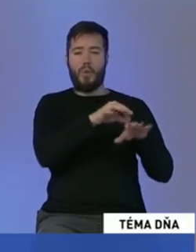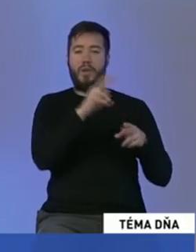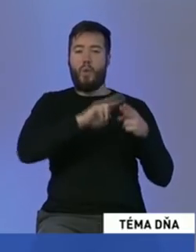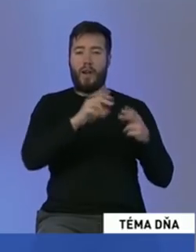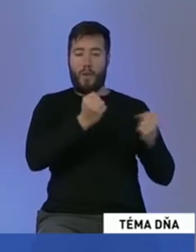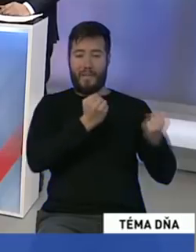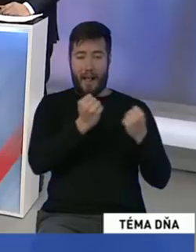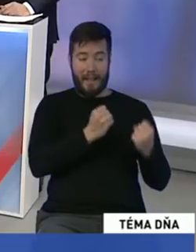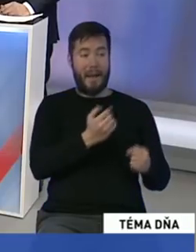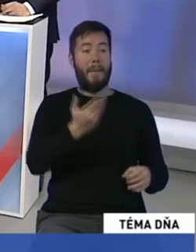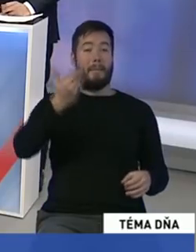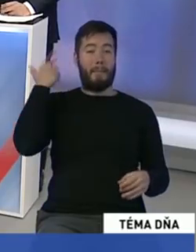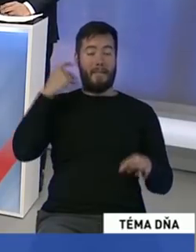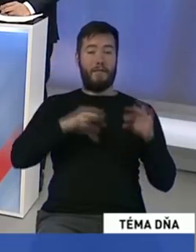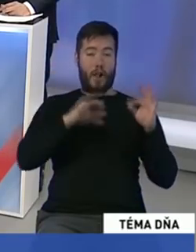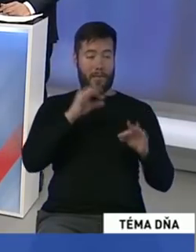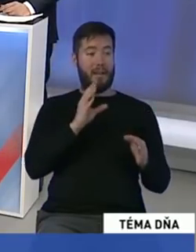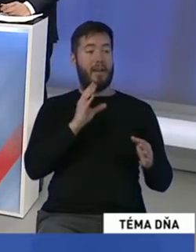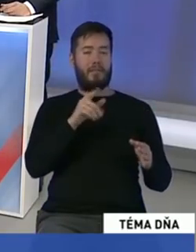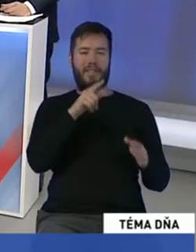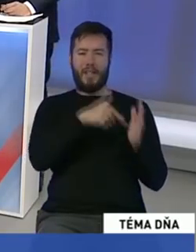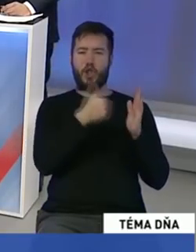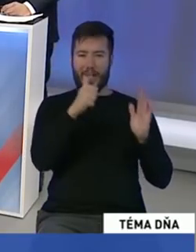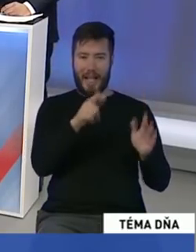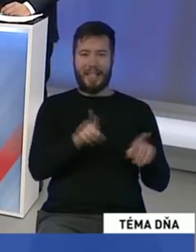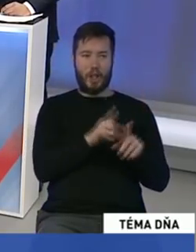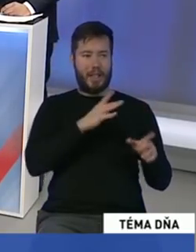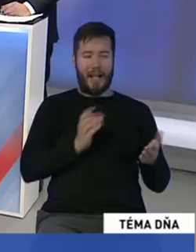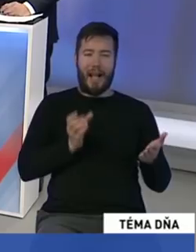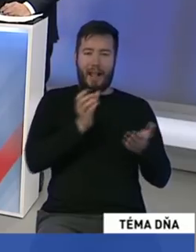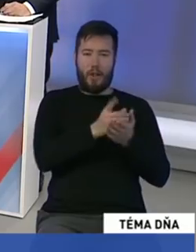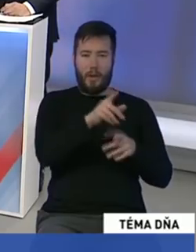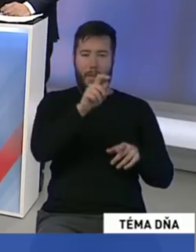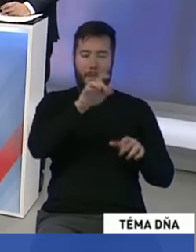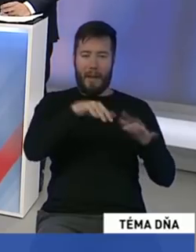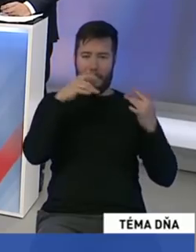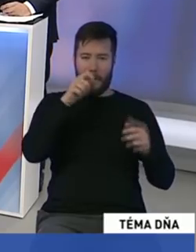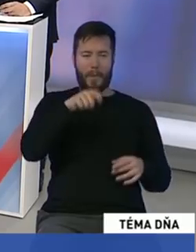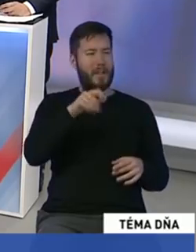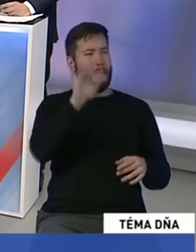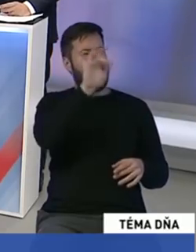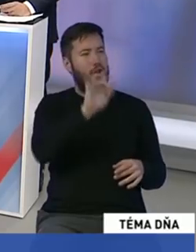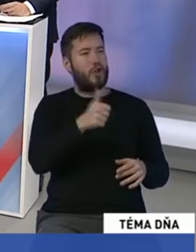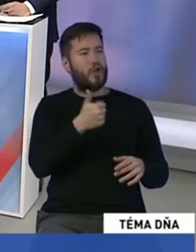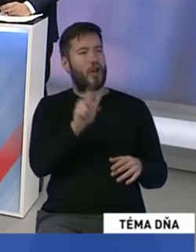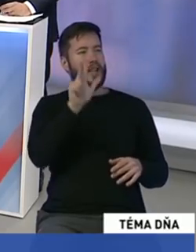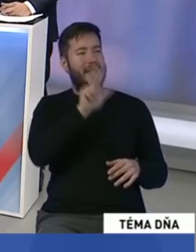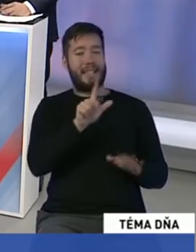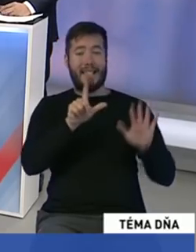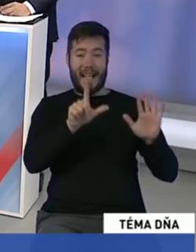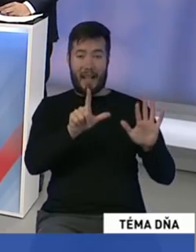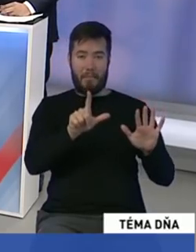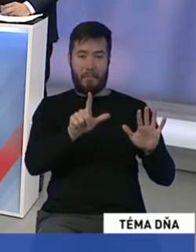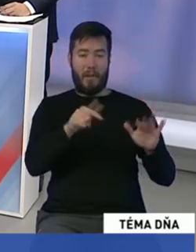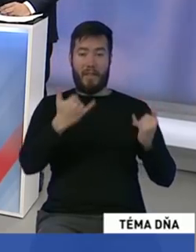ste sa uchádzali aj v uplynulých voľbách v roku 2016. Vtedy ste kandidovali z miesta 137. Teraz ste na mieste